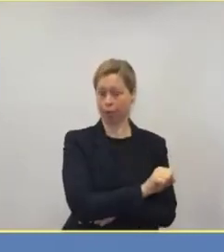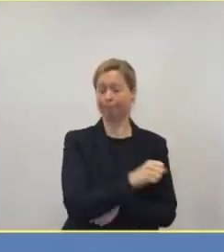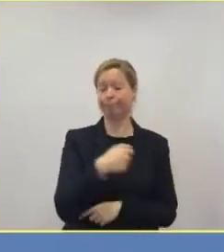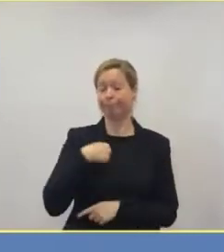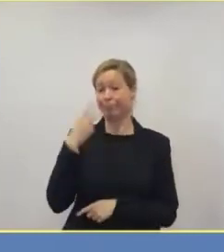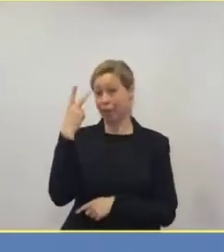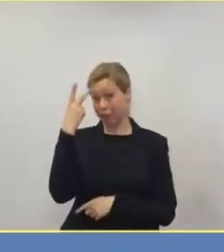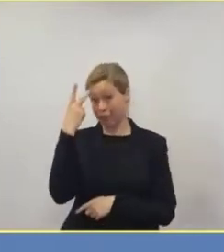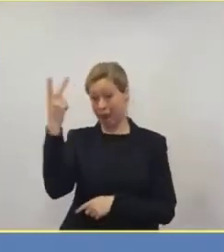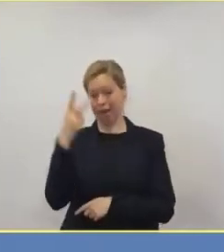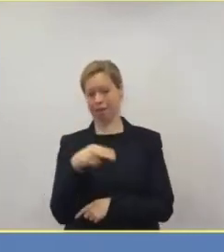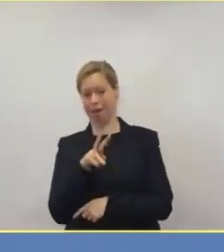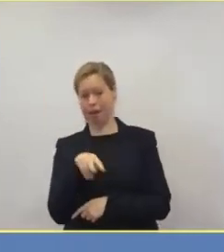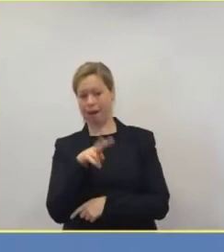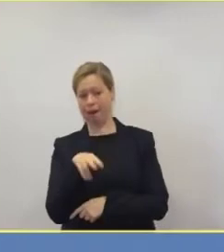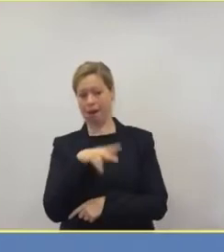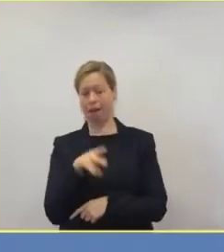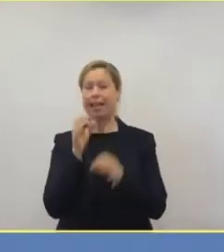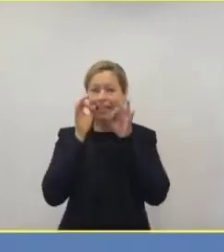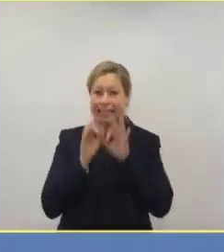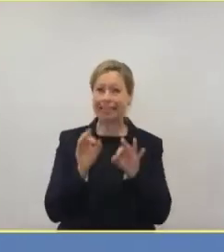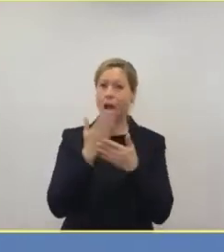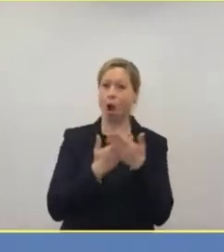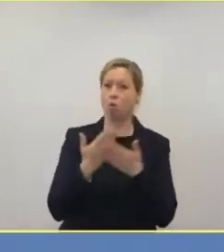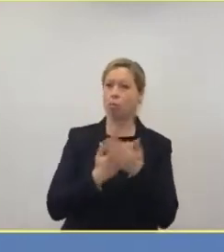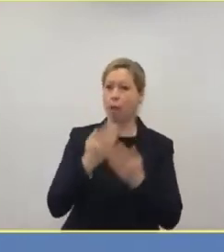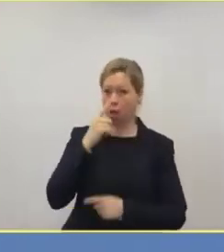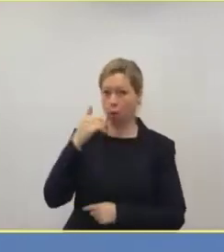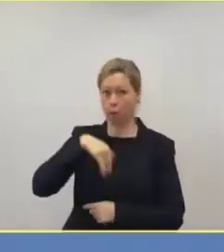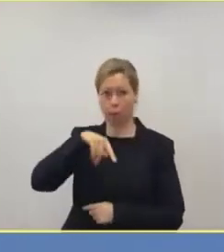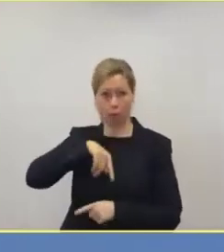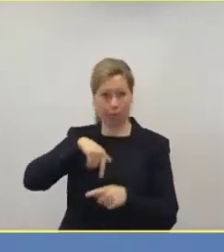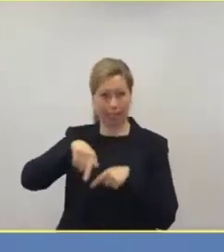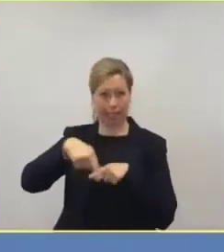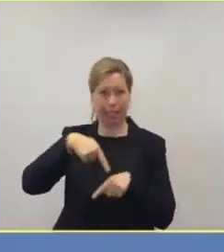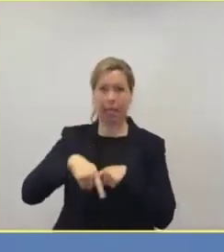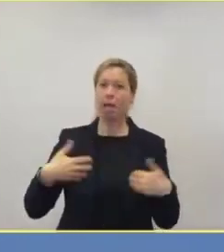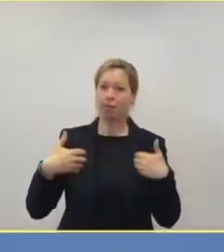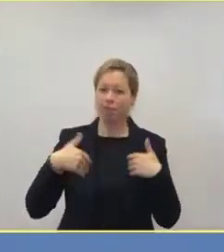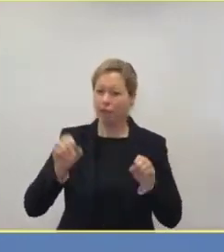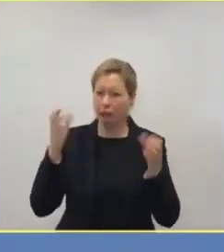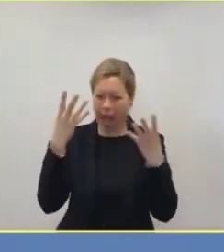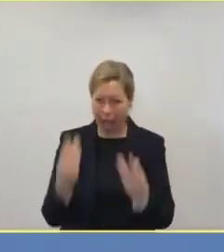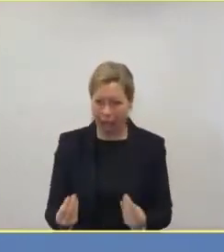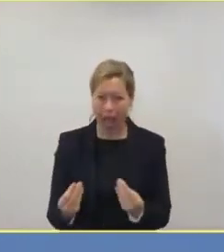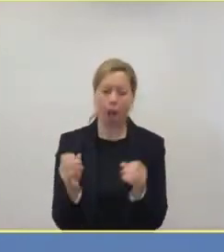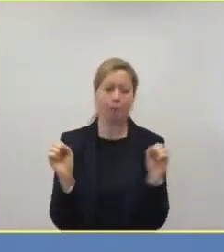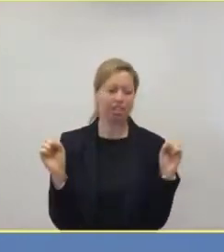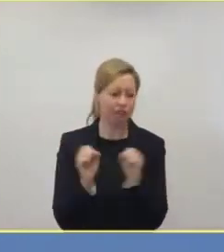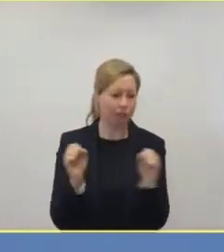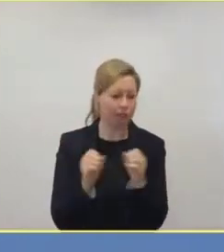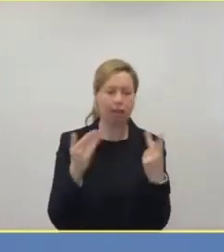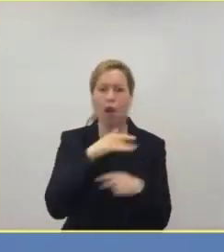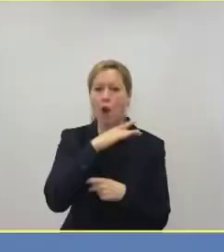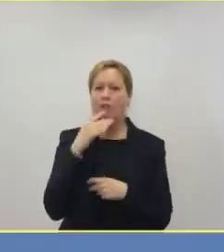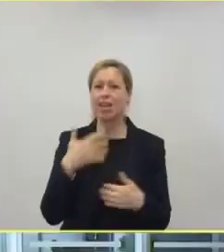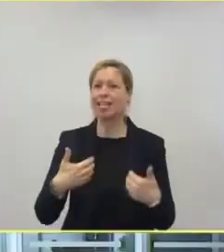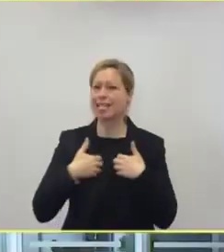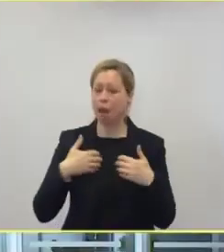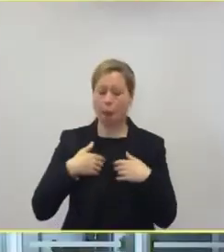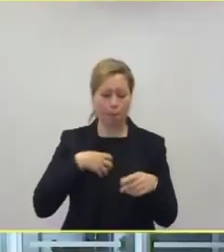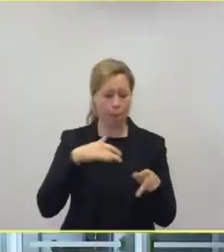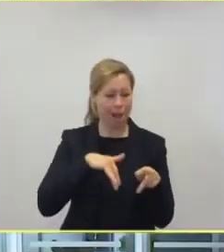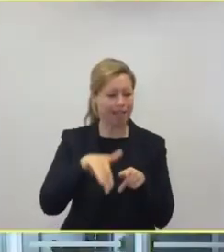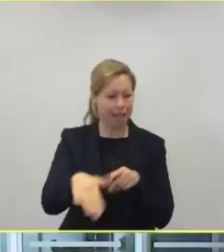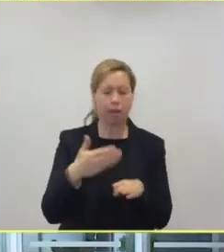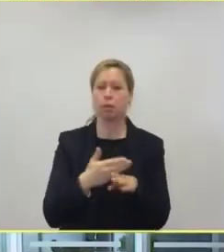kommen viel mehr Pneumonie-Patienten, Pneumokokken, Influenza oder auch Patienten mit jungen Vorerkrankungen, die bei